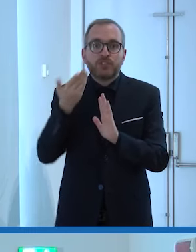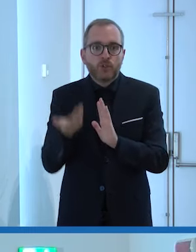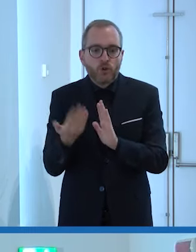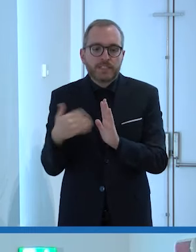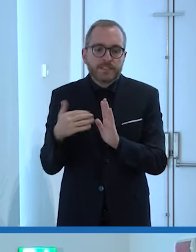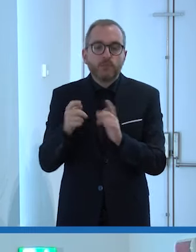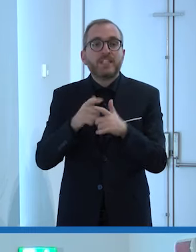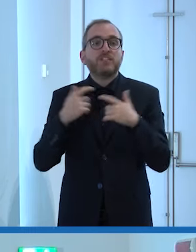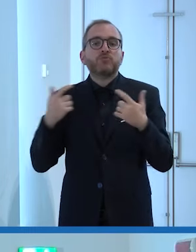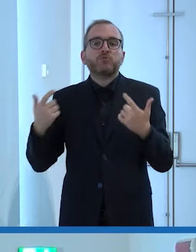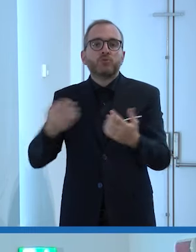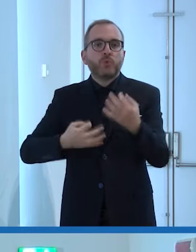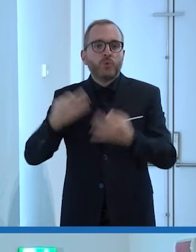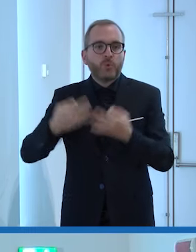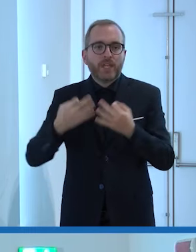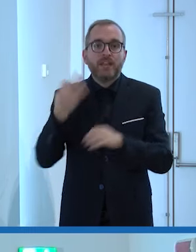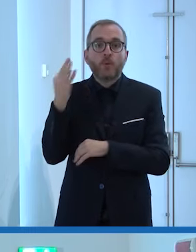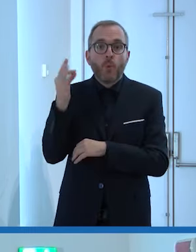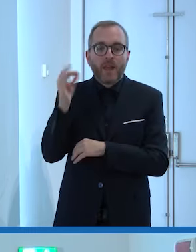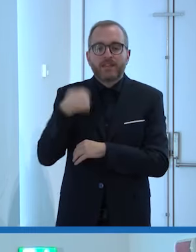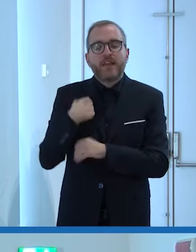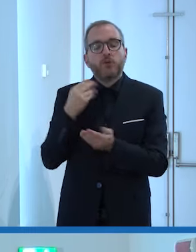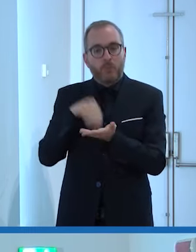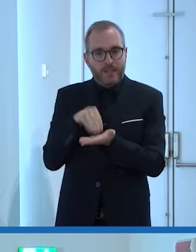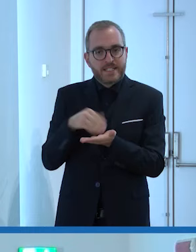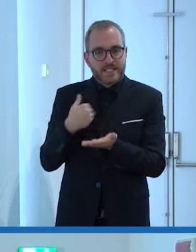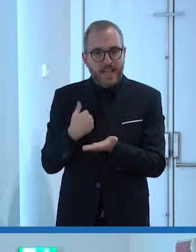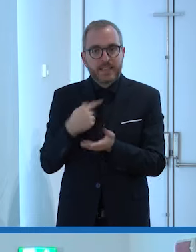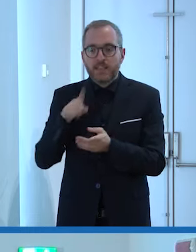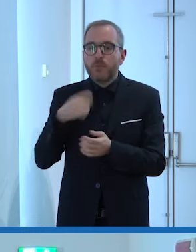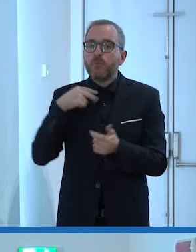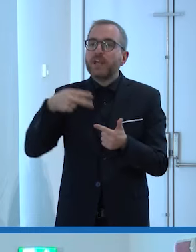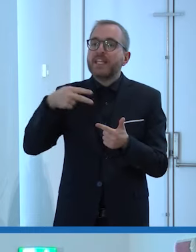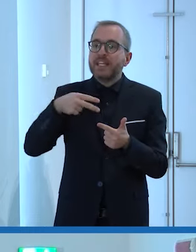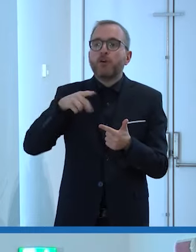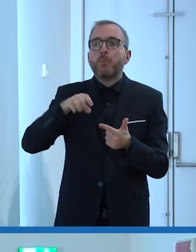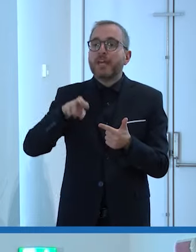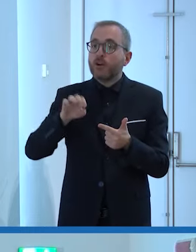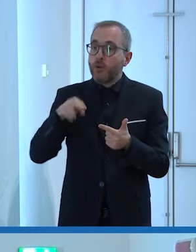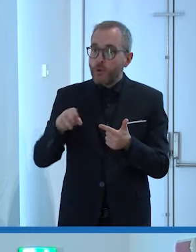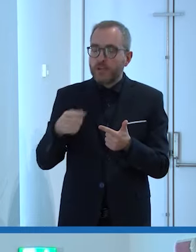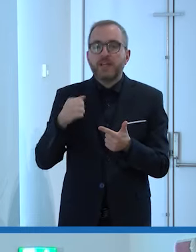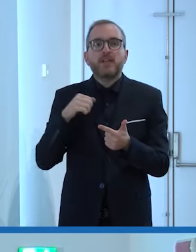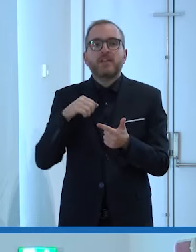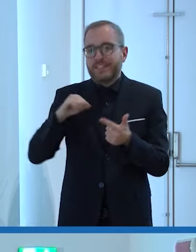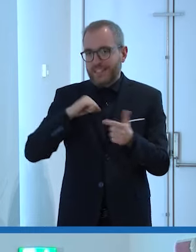una giuria di qualità da me preseduta ma soprattutto composta da Nico Perrone, dal direttore Nico Perrone da